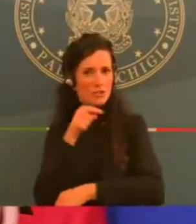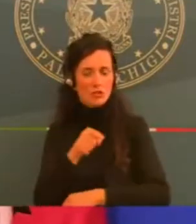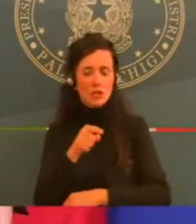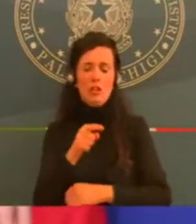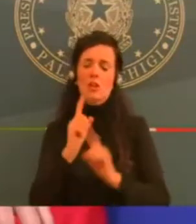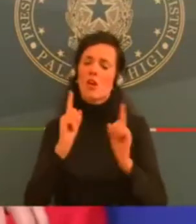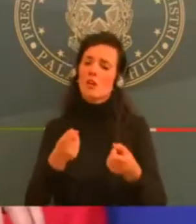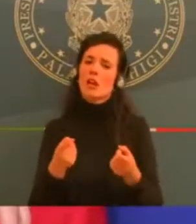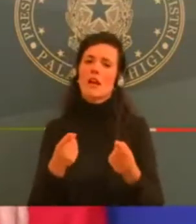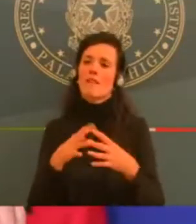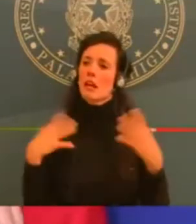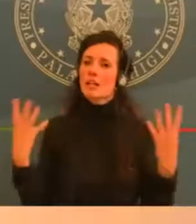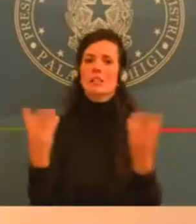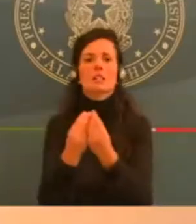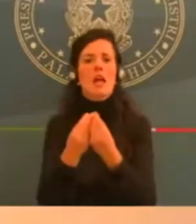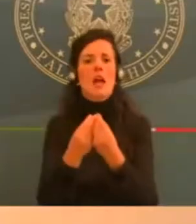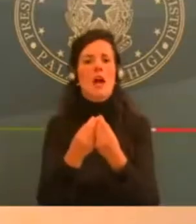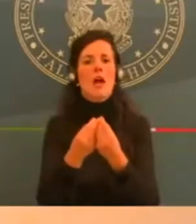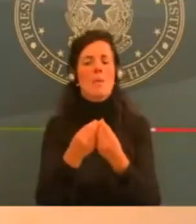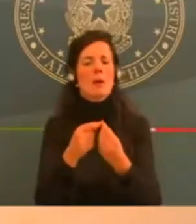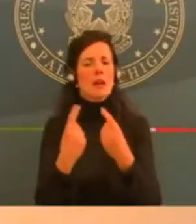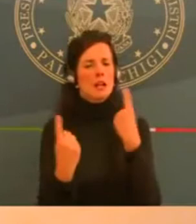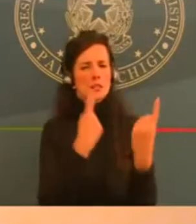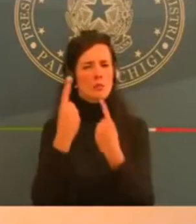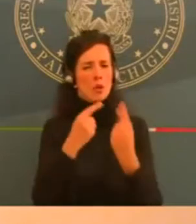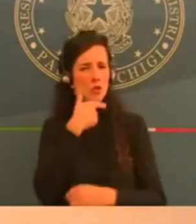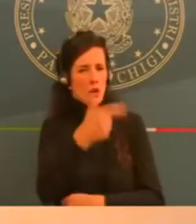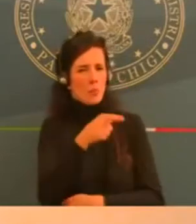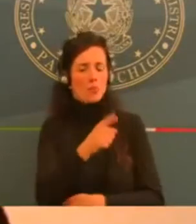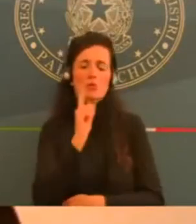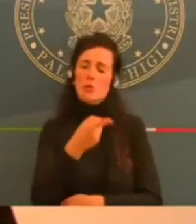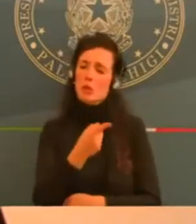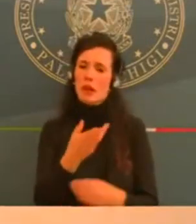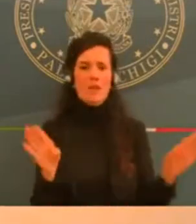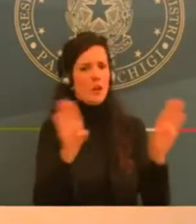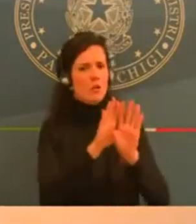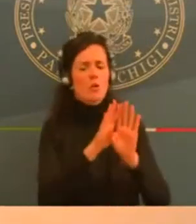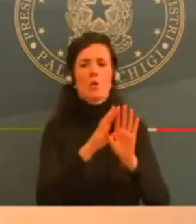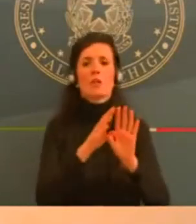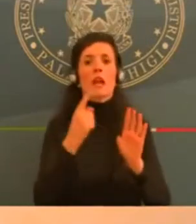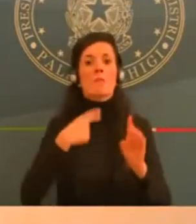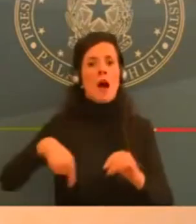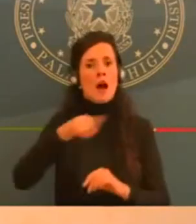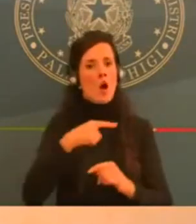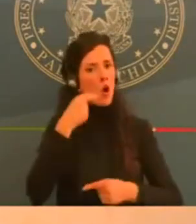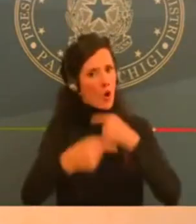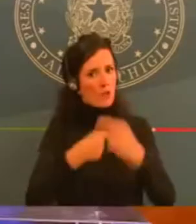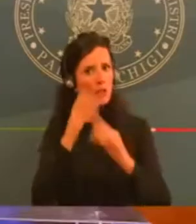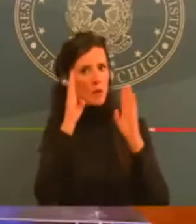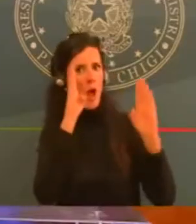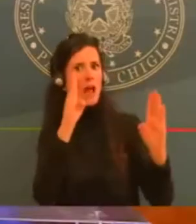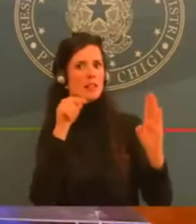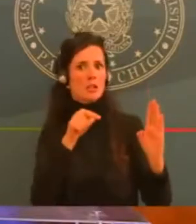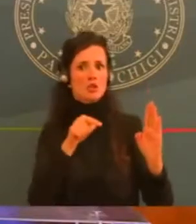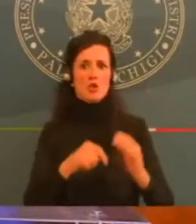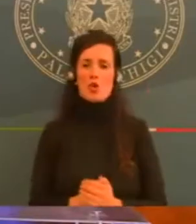Prego le domande. Partiamo con la prima domanda di TPI, Giulio Gambino. Prego.